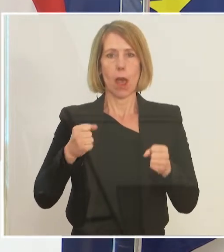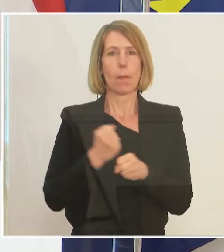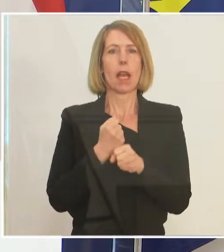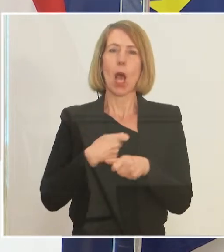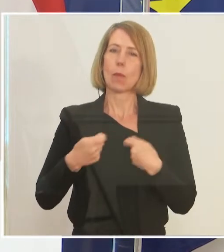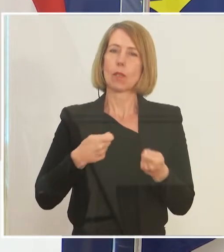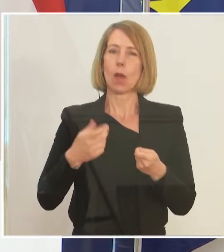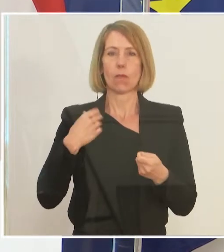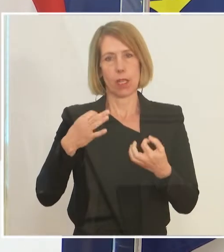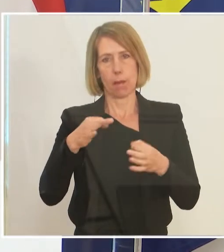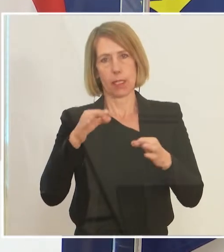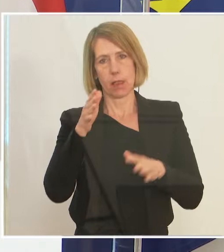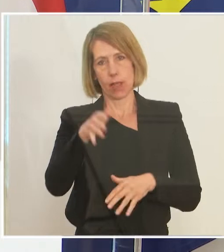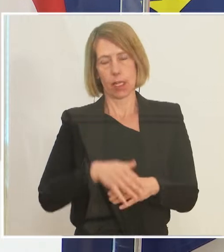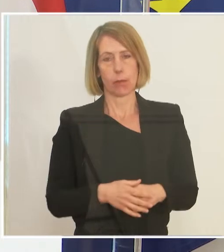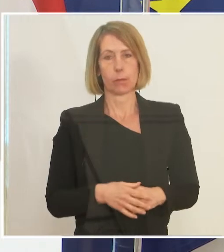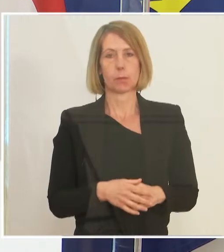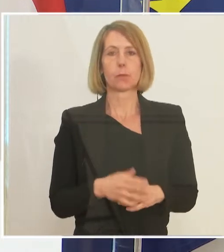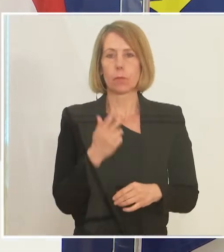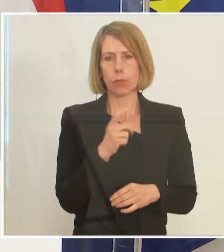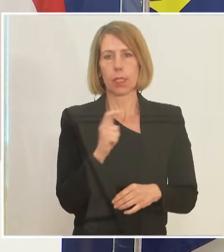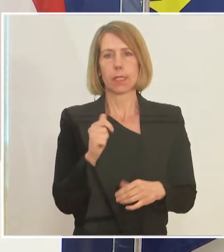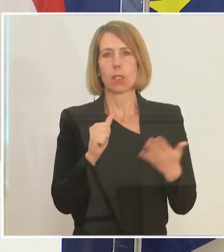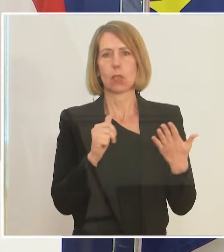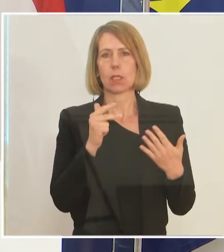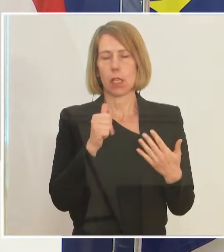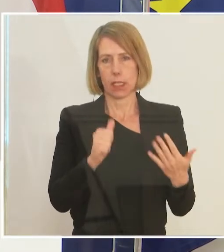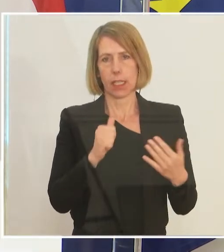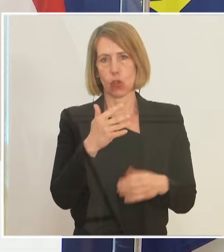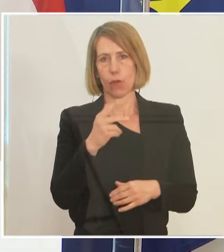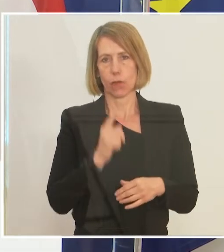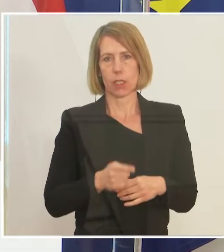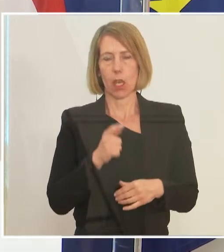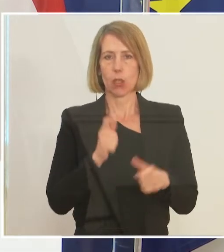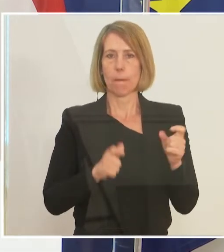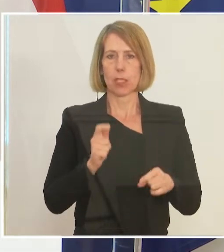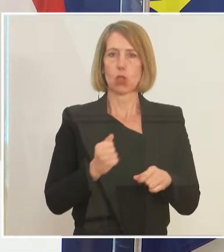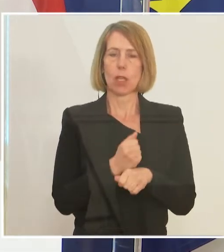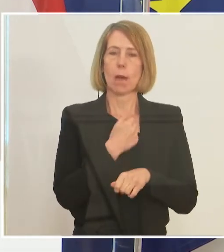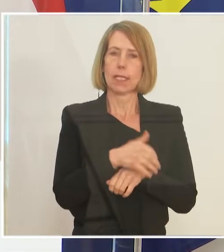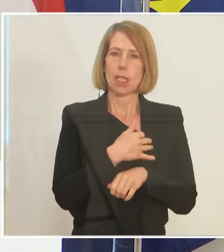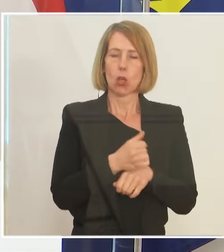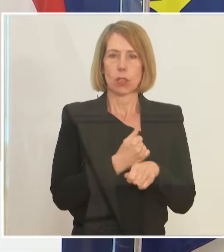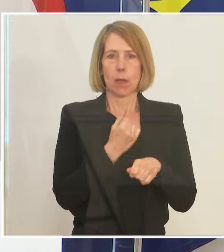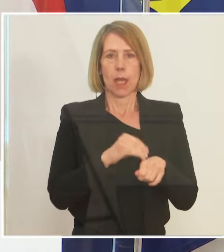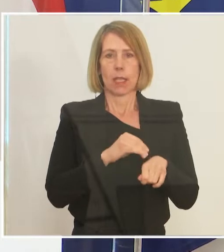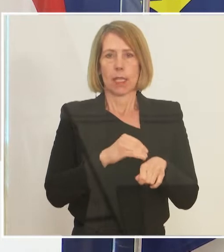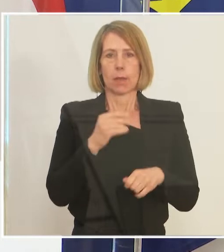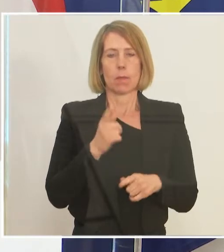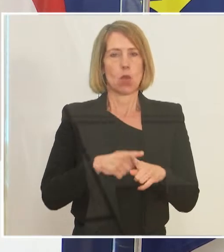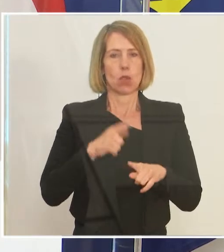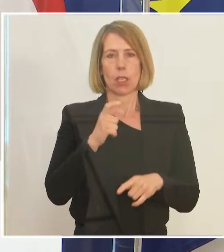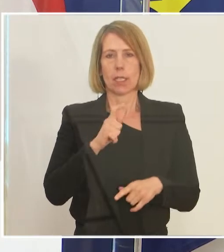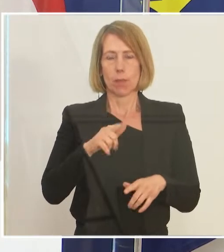wieder beschleunigt. Wie gesagt, 356.000 Personen arbeitslos gemeldet plus 77.000 Personen